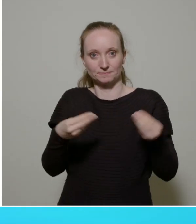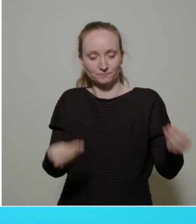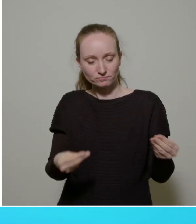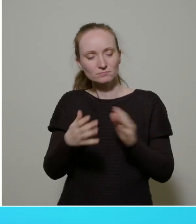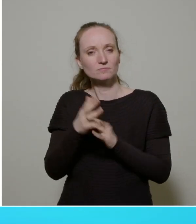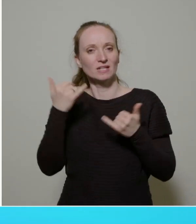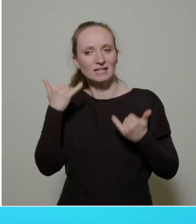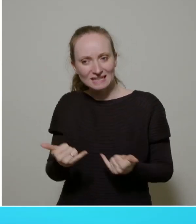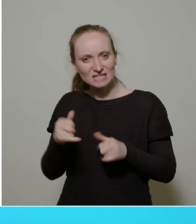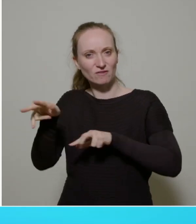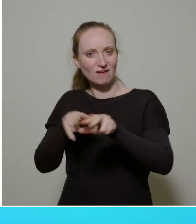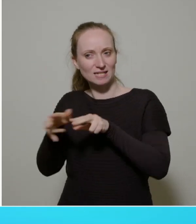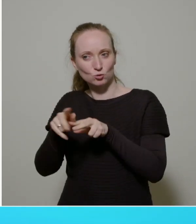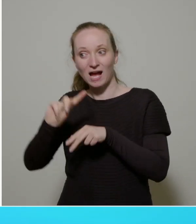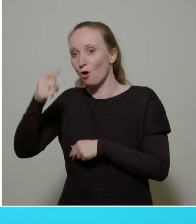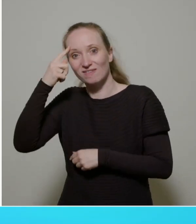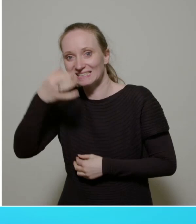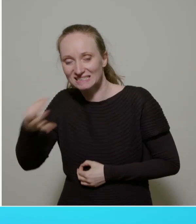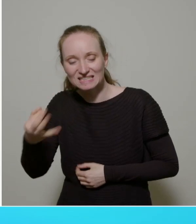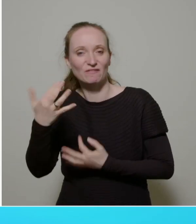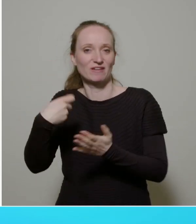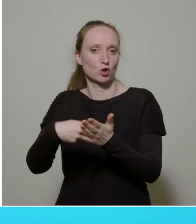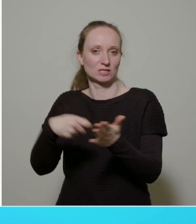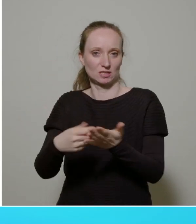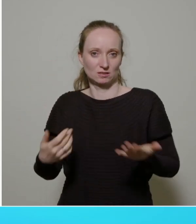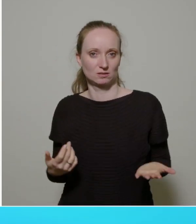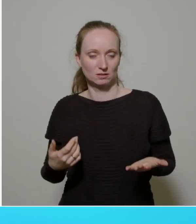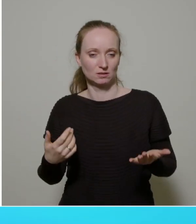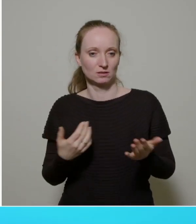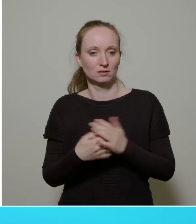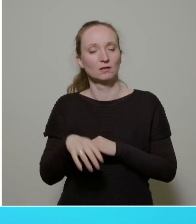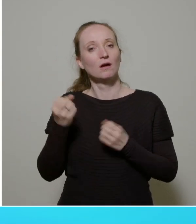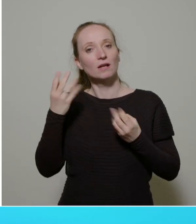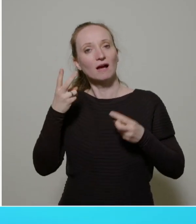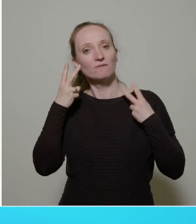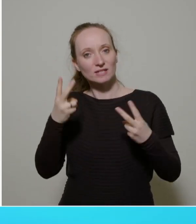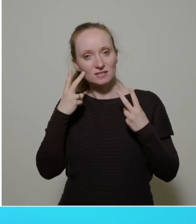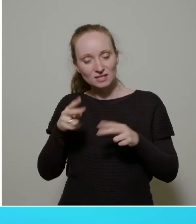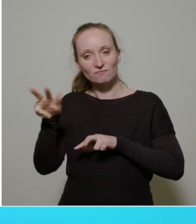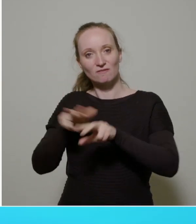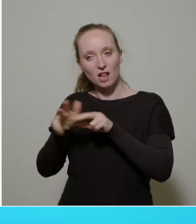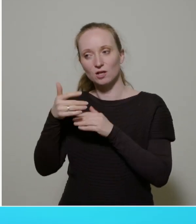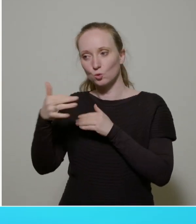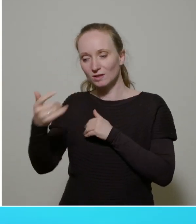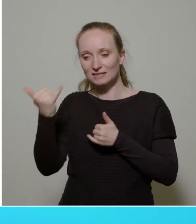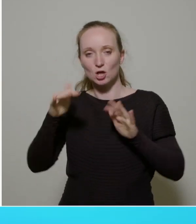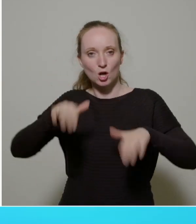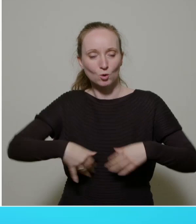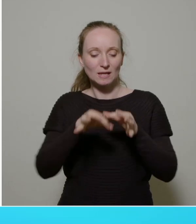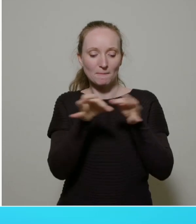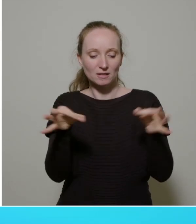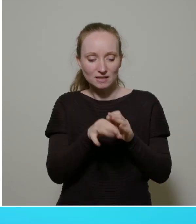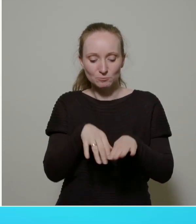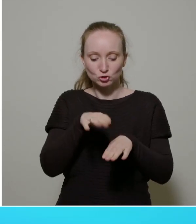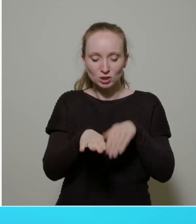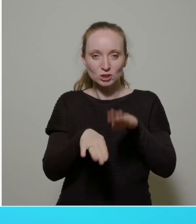Verwaltung jetzt in die Spur kommt, die einzelnen Vorhaben durcharbeitet, dass wir teilweise Jahre dauern und dass wir dann